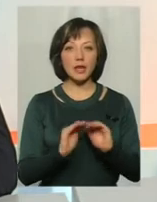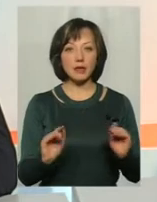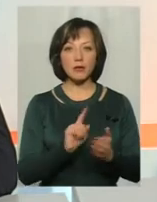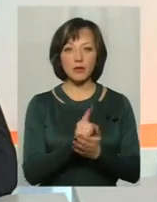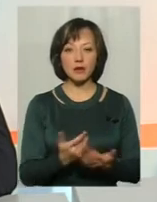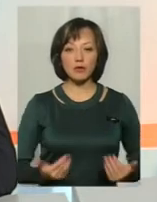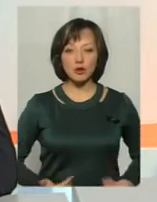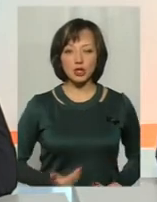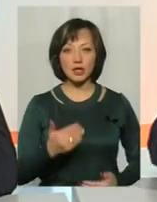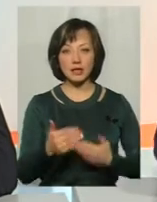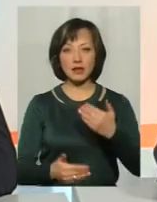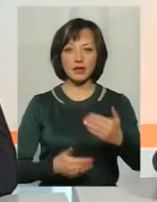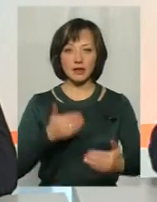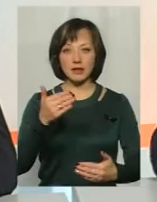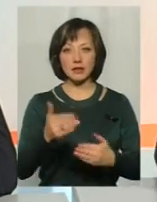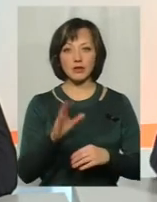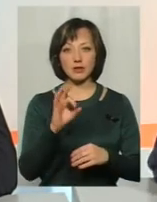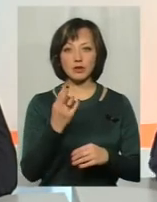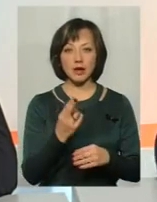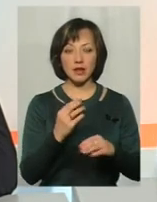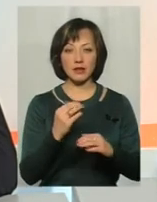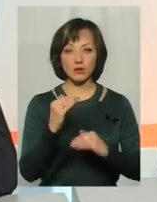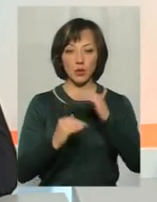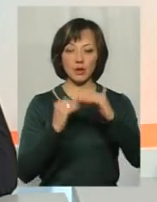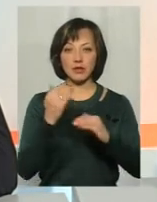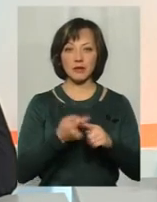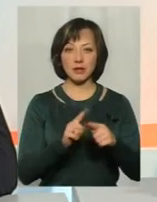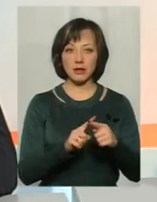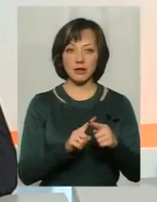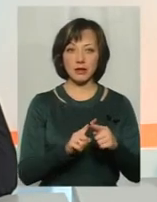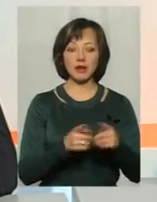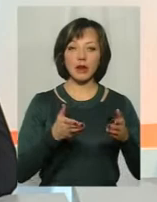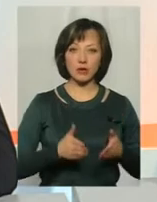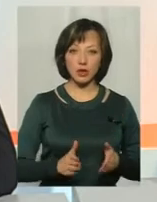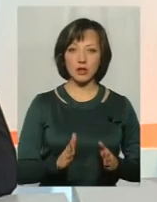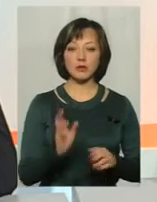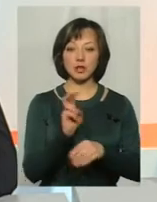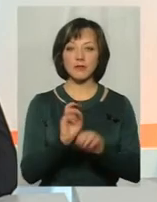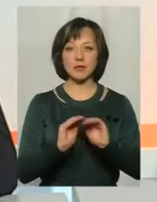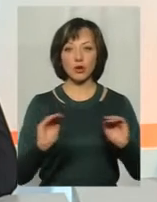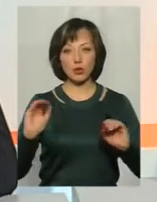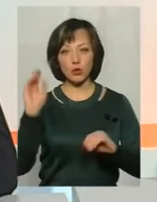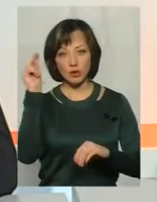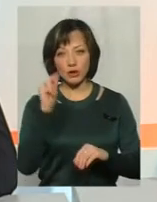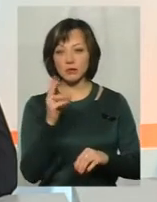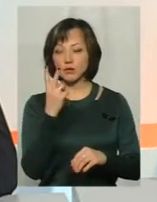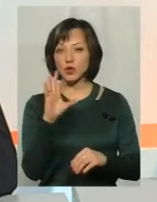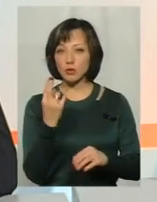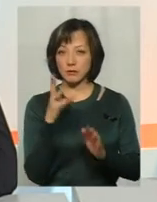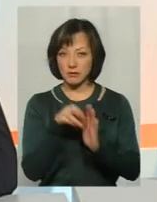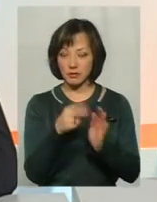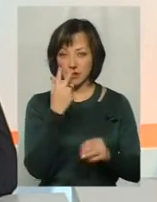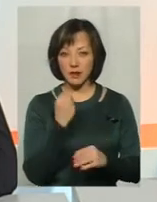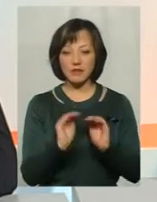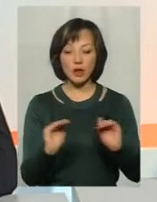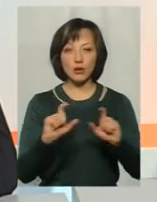прожити всі соціальні ці сходинки. Там вони народились, вони пішли в садочок, вони соціалізувалися. В садочку